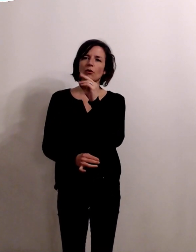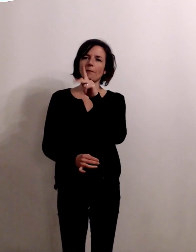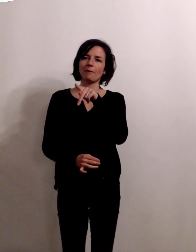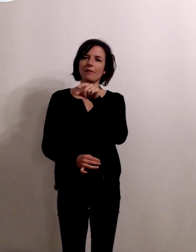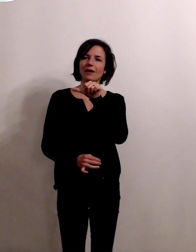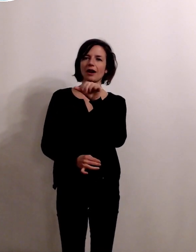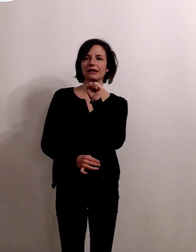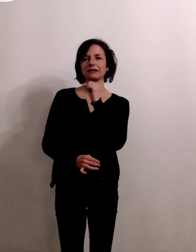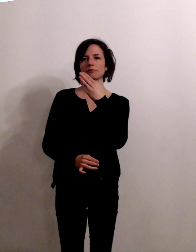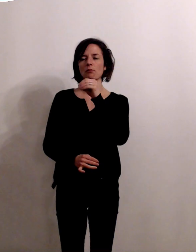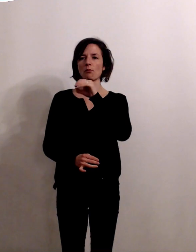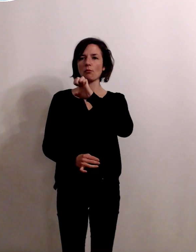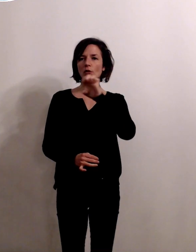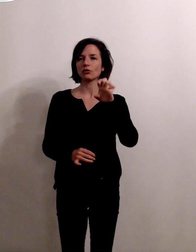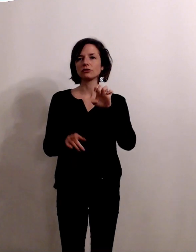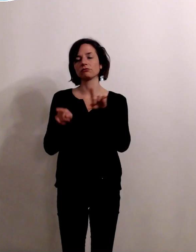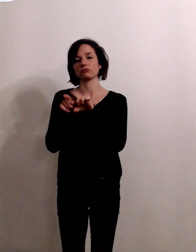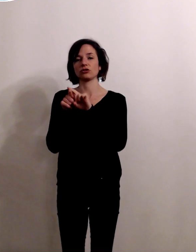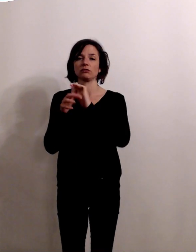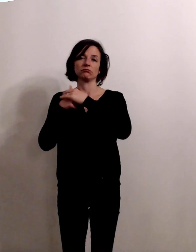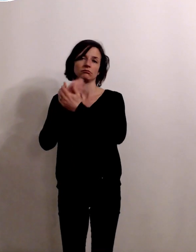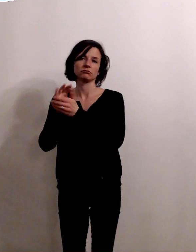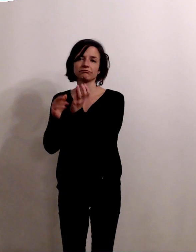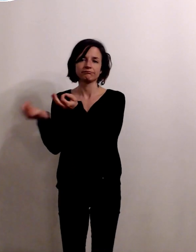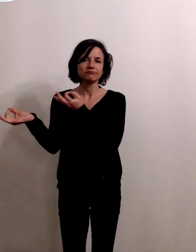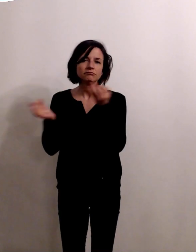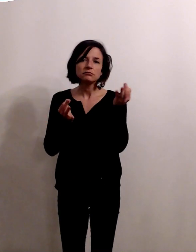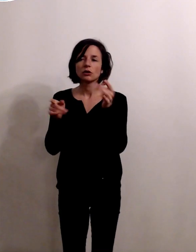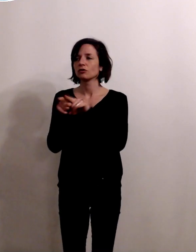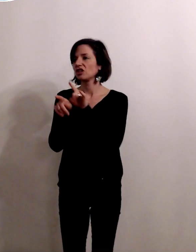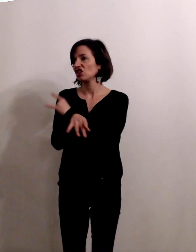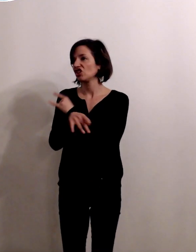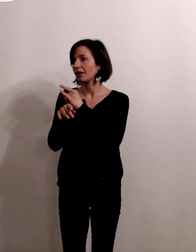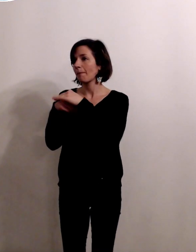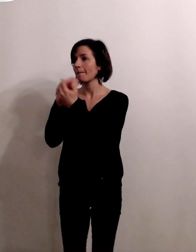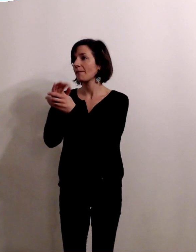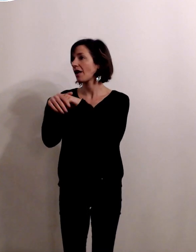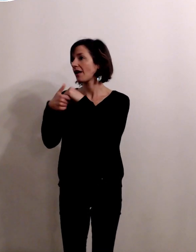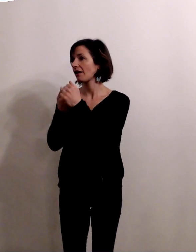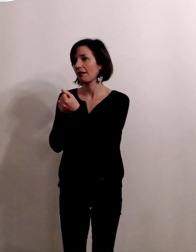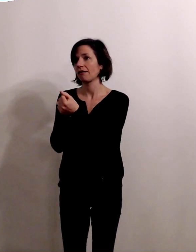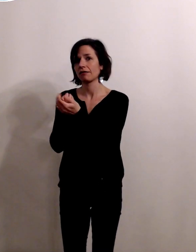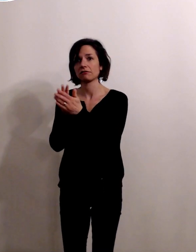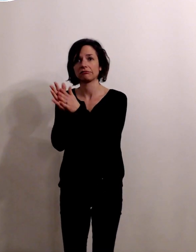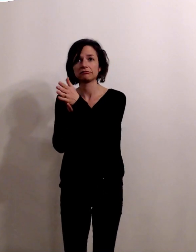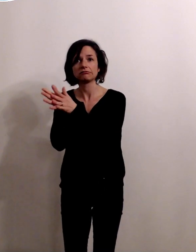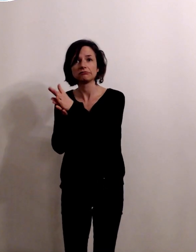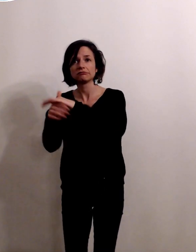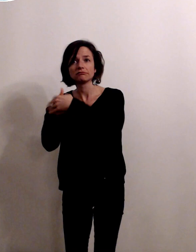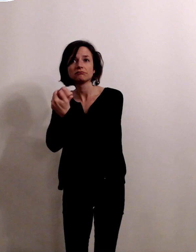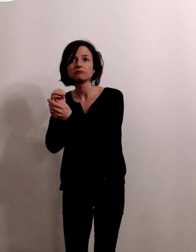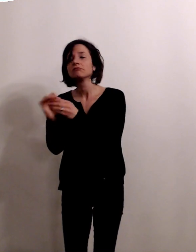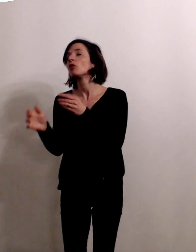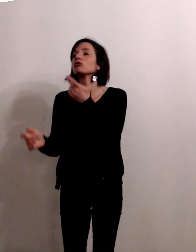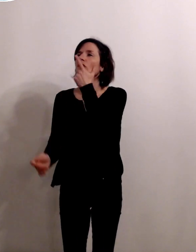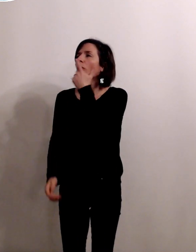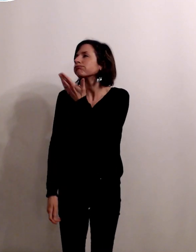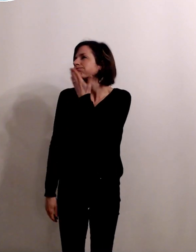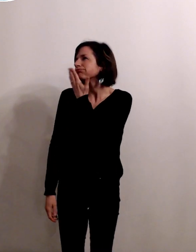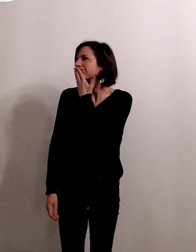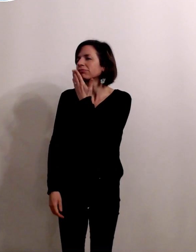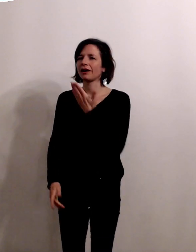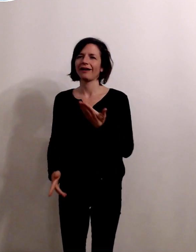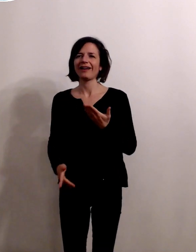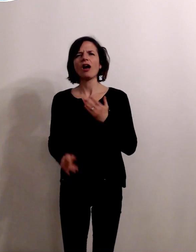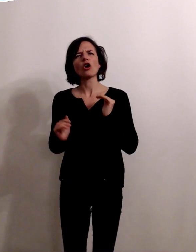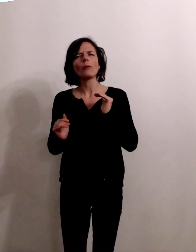des conseils habituels d'hygiène les mains propres c'est quelque chose qui ça paraît pas grand chose enfin si on en a